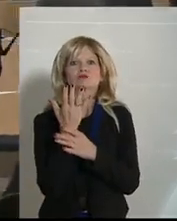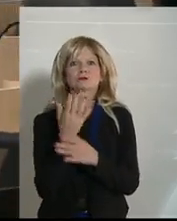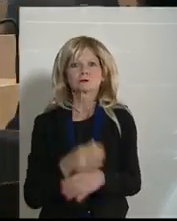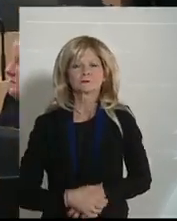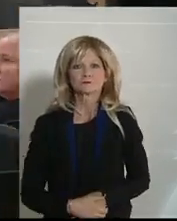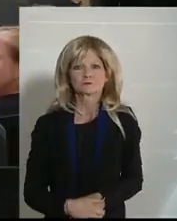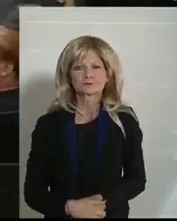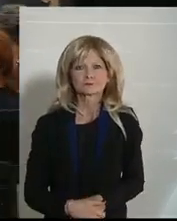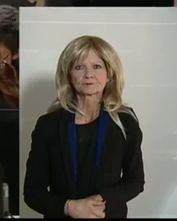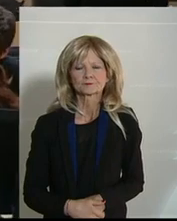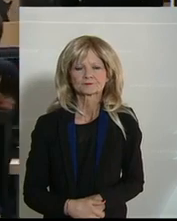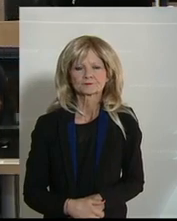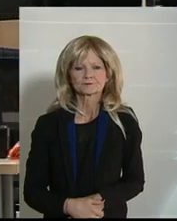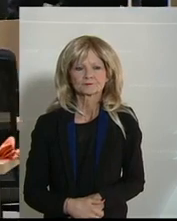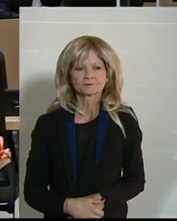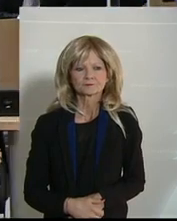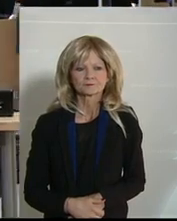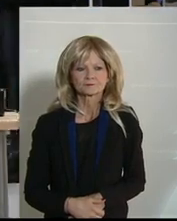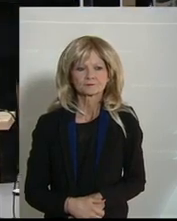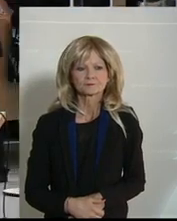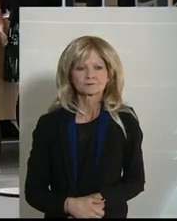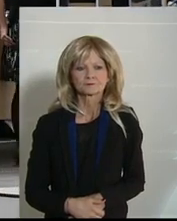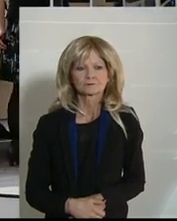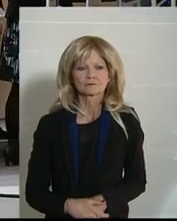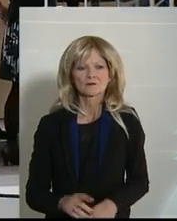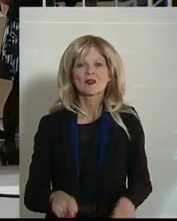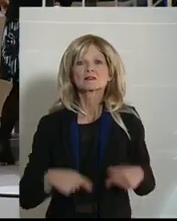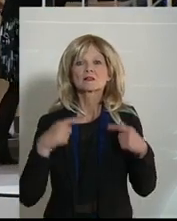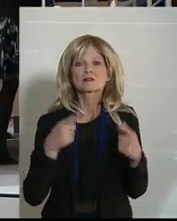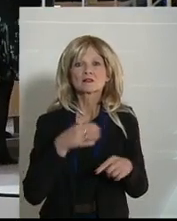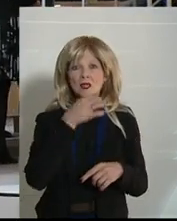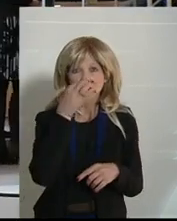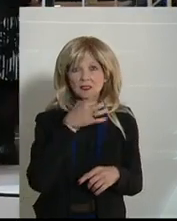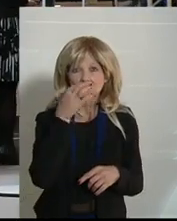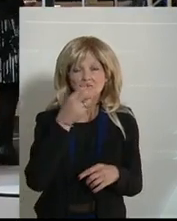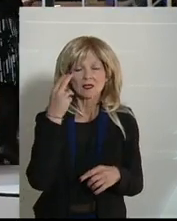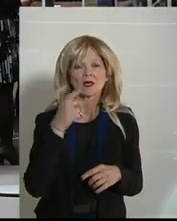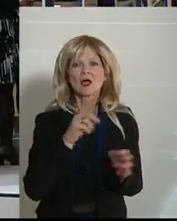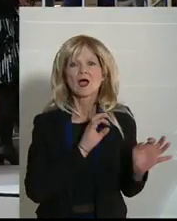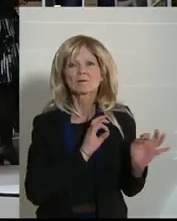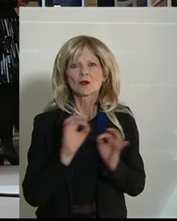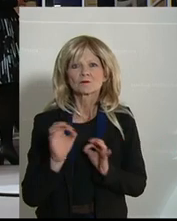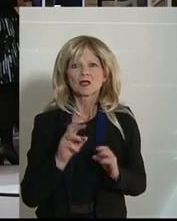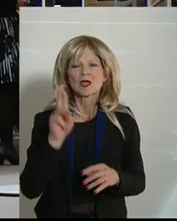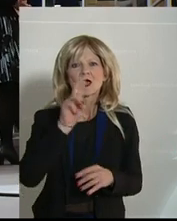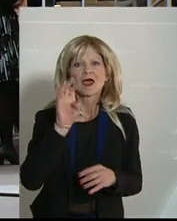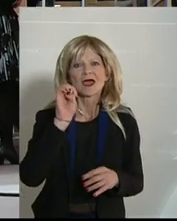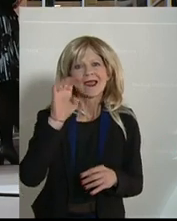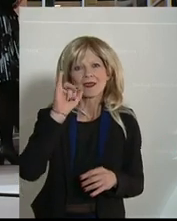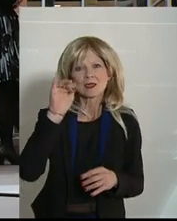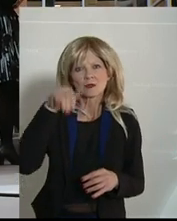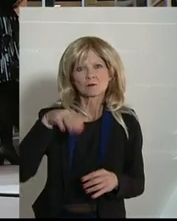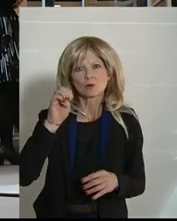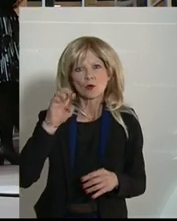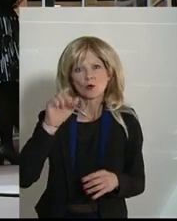Nach der EU-Abgeordneten kommt der ehemalige grüne EU-Abgeordnete Michel Reimann nun zum